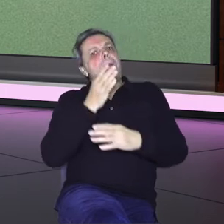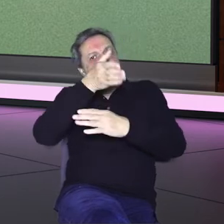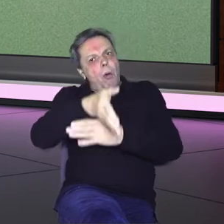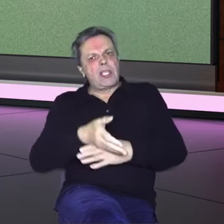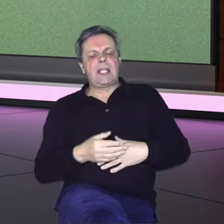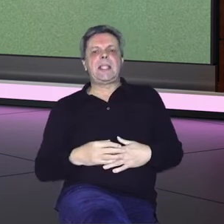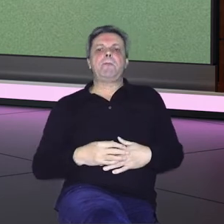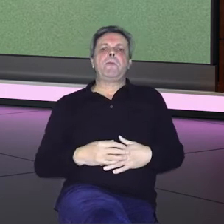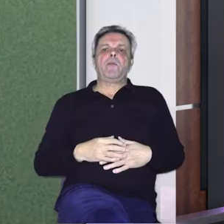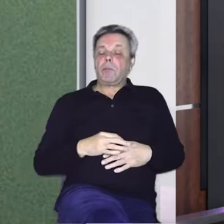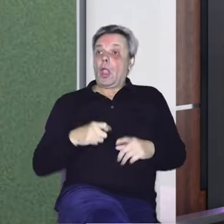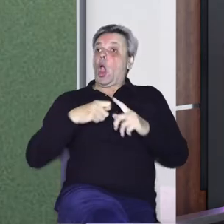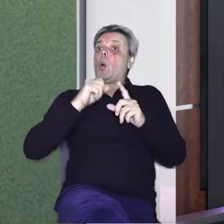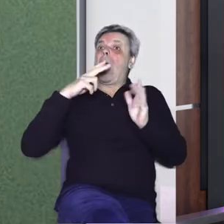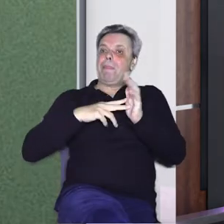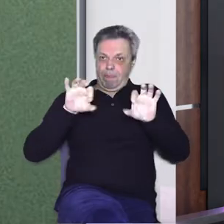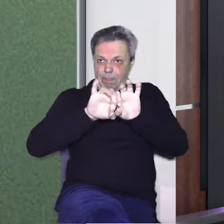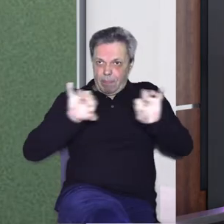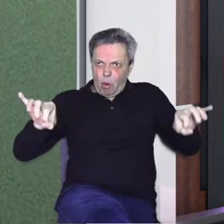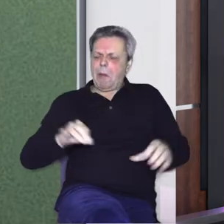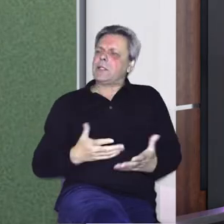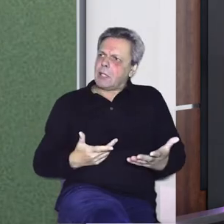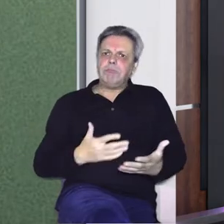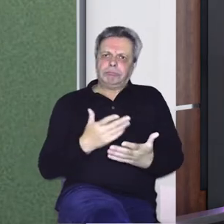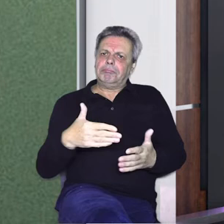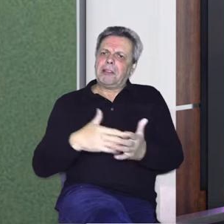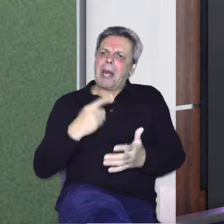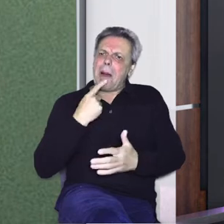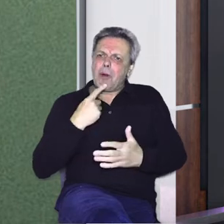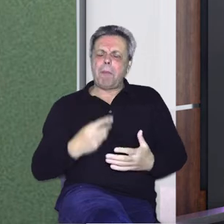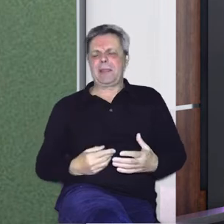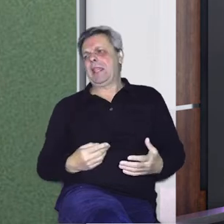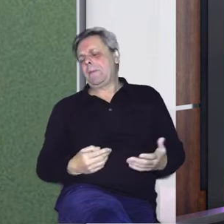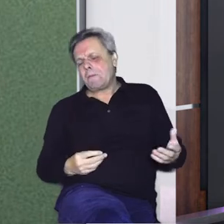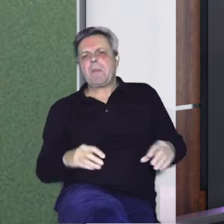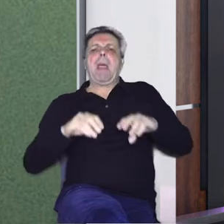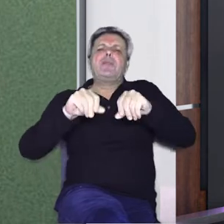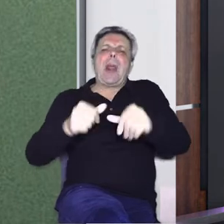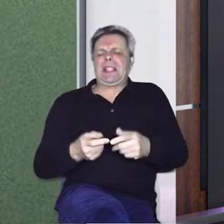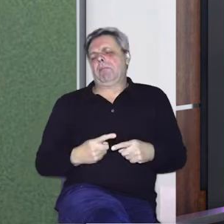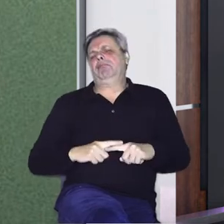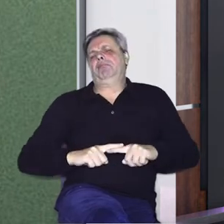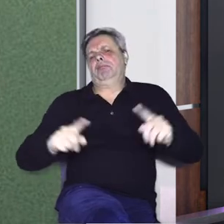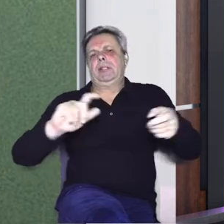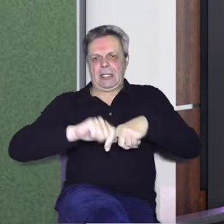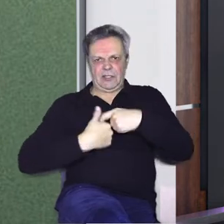posjetiti, što ste rekli i za Kulen. Mnogo ljudi to prodaje, svoje mlješe proizvode također, pšenicu i slične stvari.